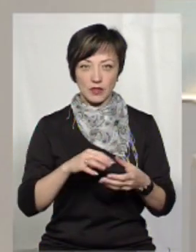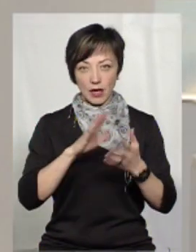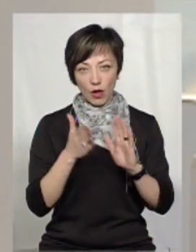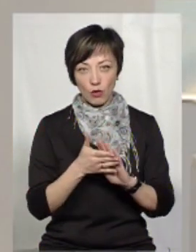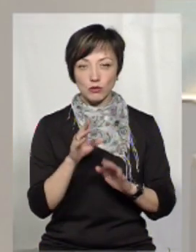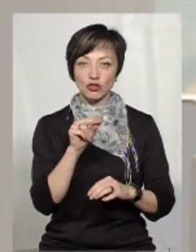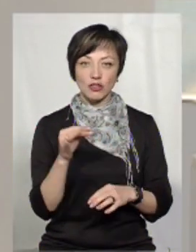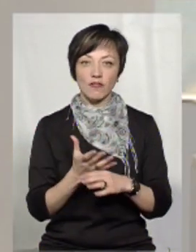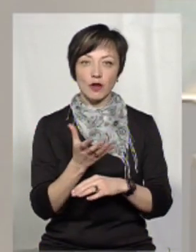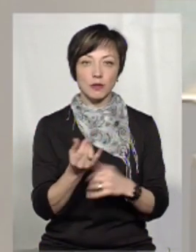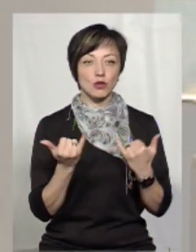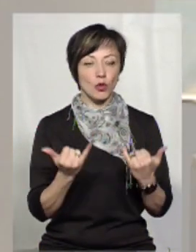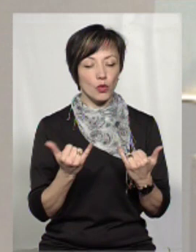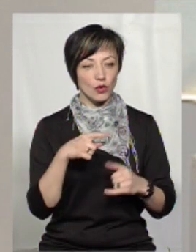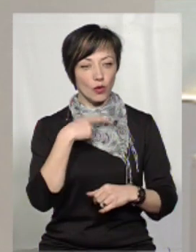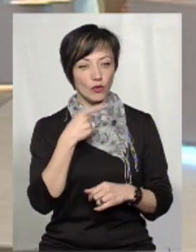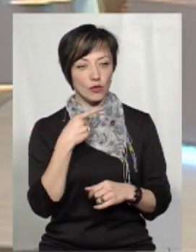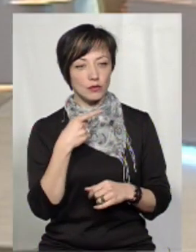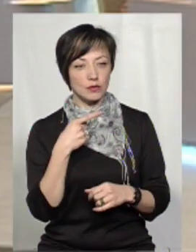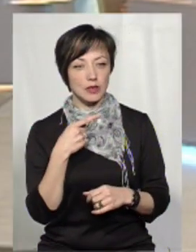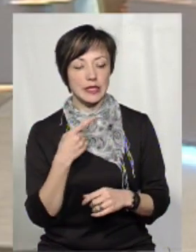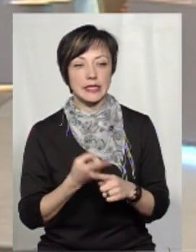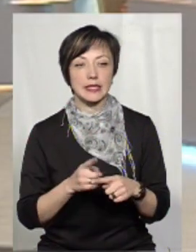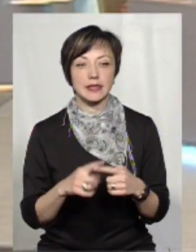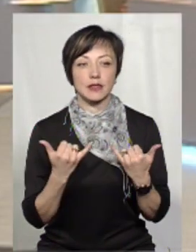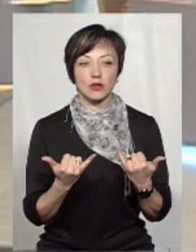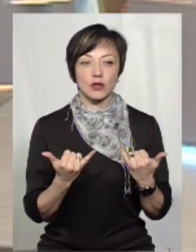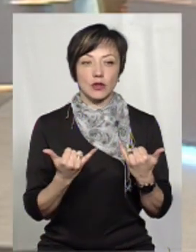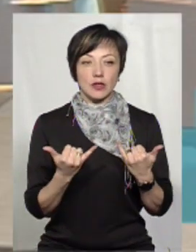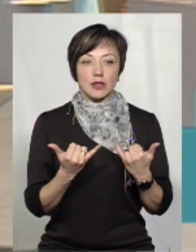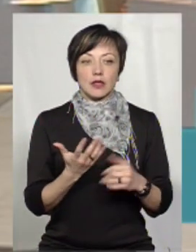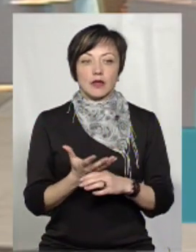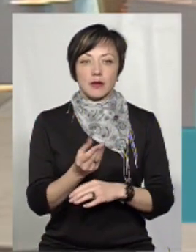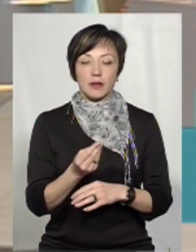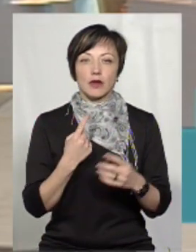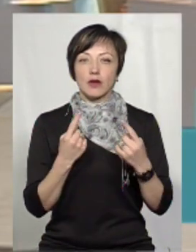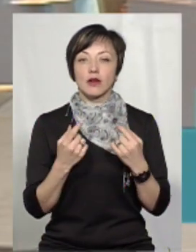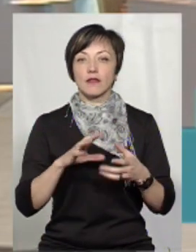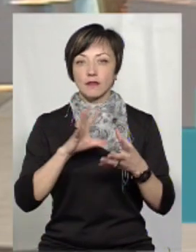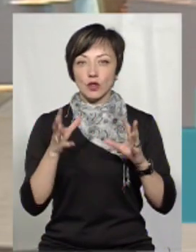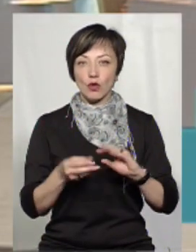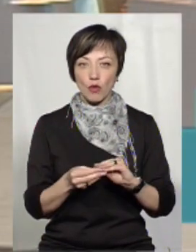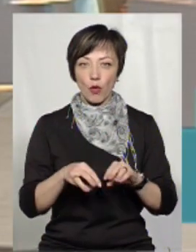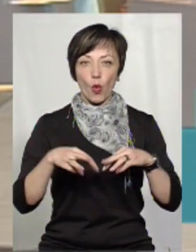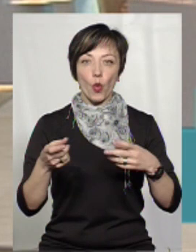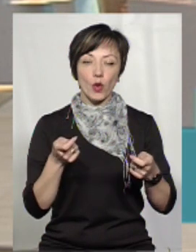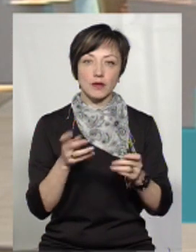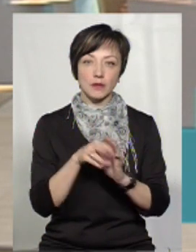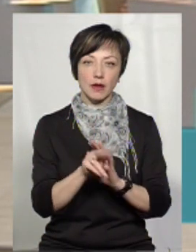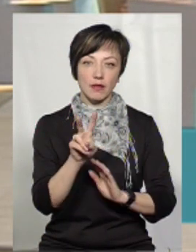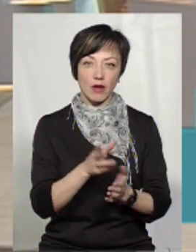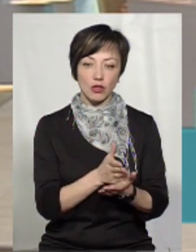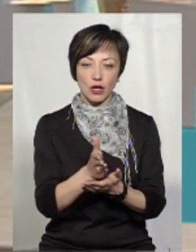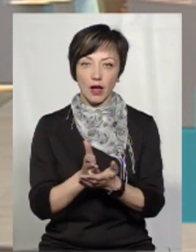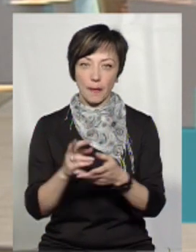саме про ці виплати, які ми говоримо сьогодні? Це про ці виплати, які ми сьогодні говоримо. А в цілому ви знаєте, що сьогодні у ридному запровадженню два